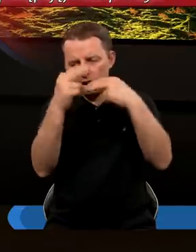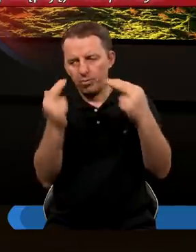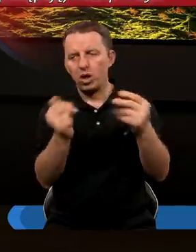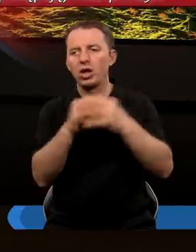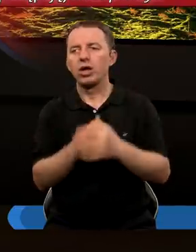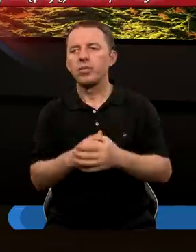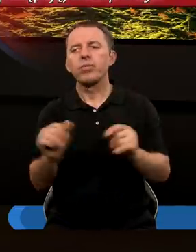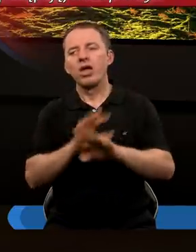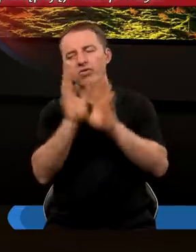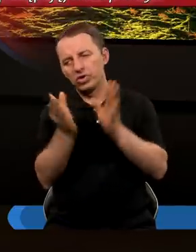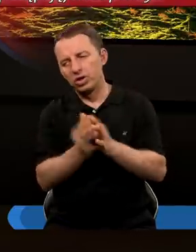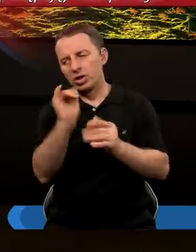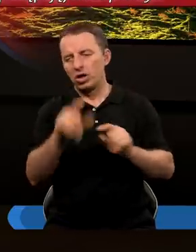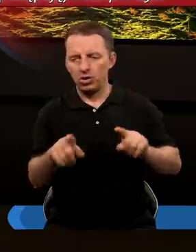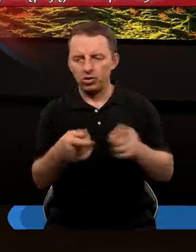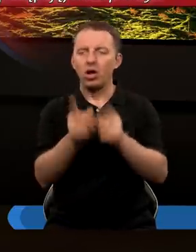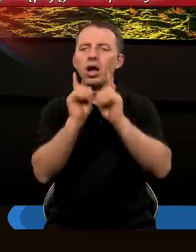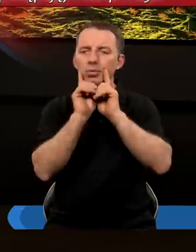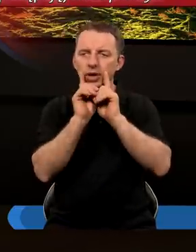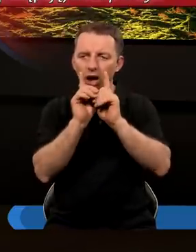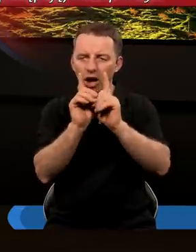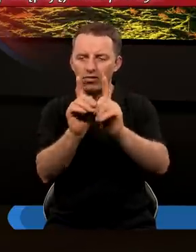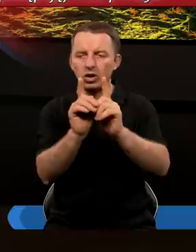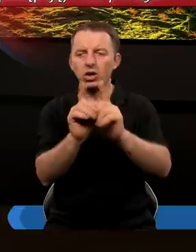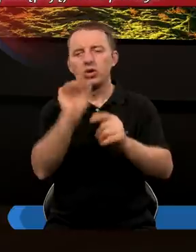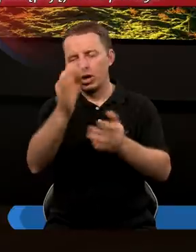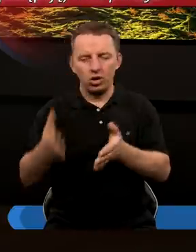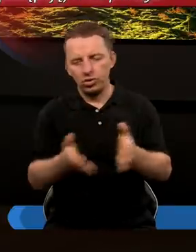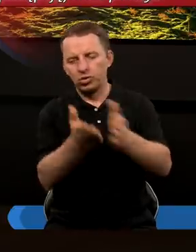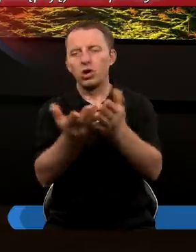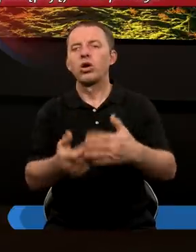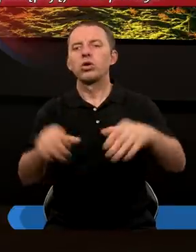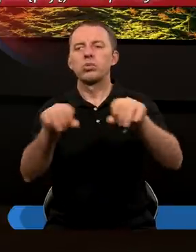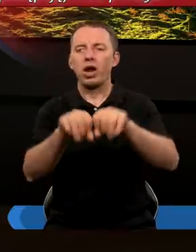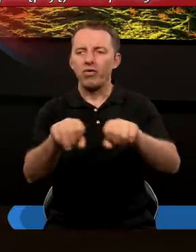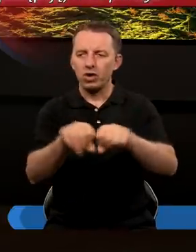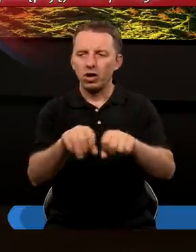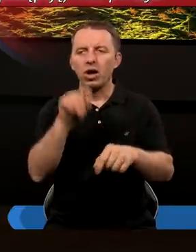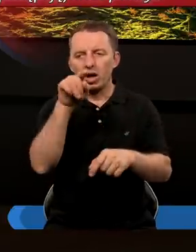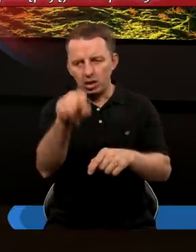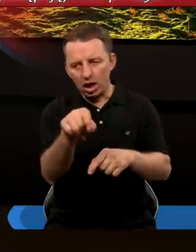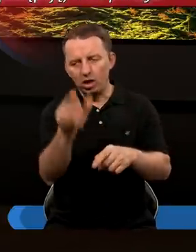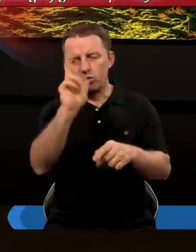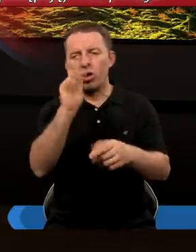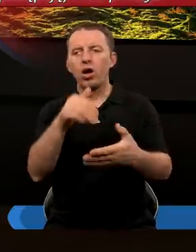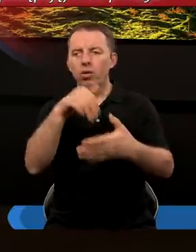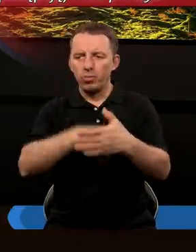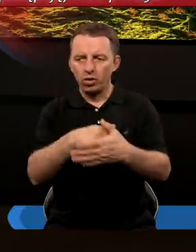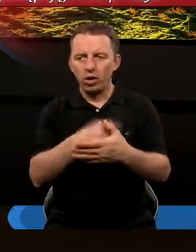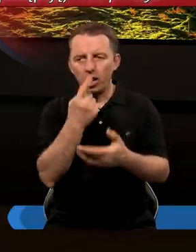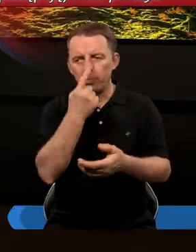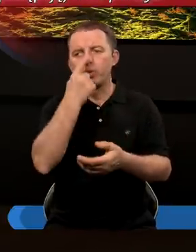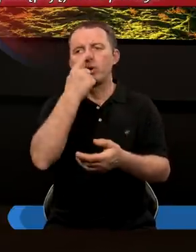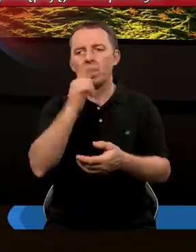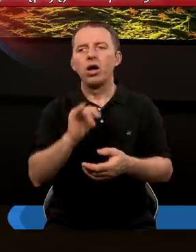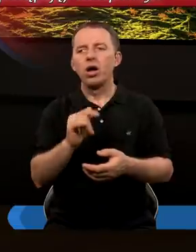Niebios, gdyż wszystkie jego dzieła są prawdą i jego ścieżki sprawiedliwością, a tego, kto postępuje w